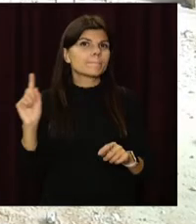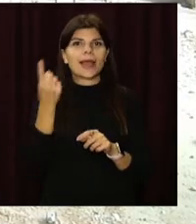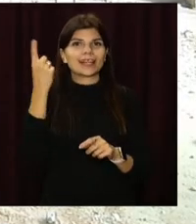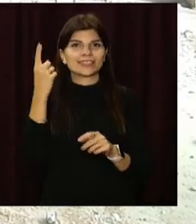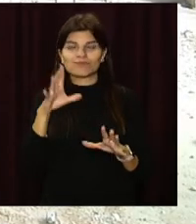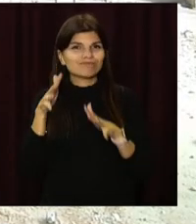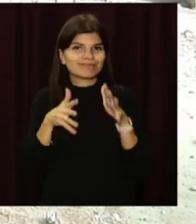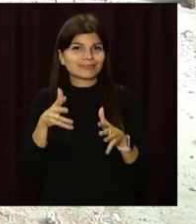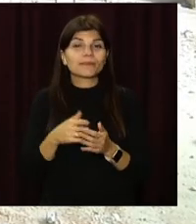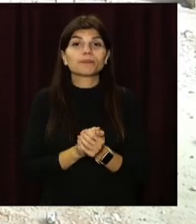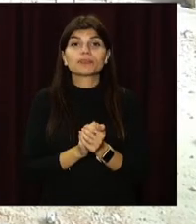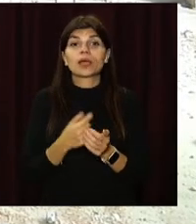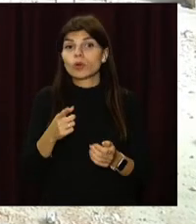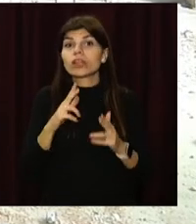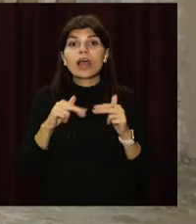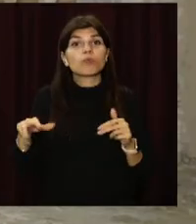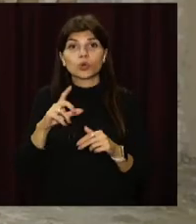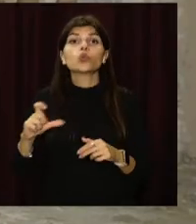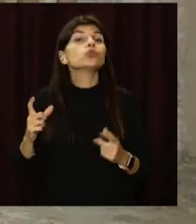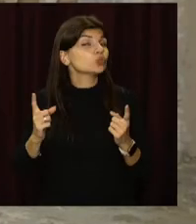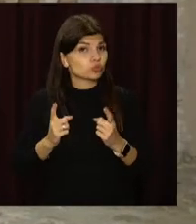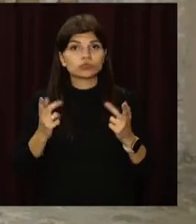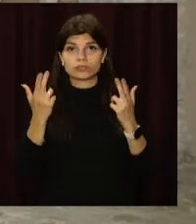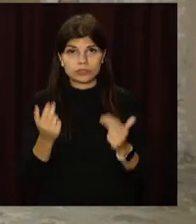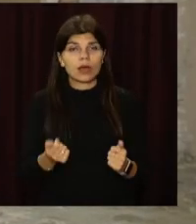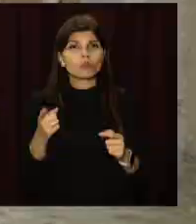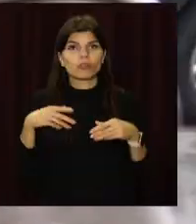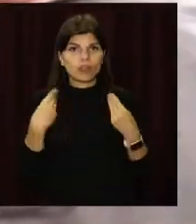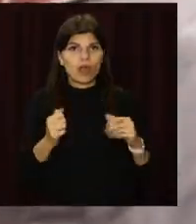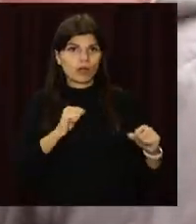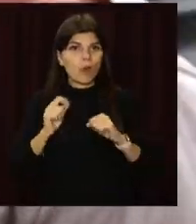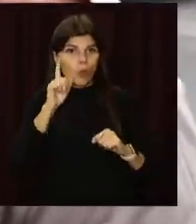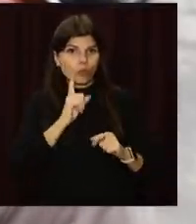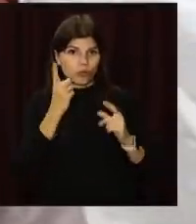Дніпряни з нетерпінням чекають на відкриття нового центру на дані адмінпослуг.